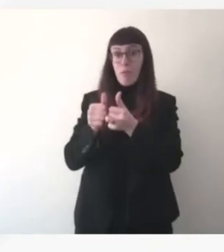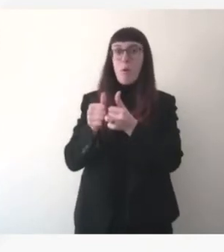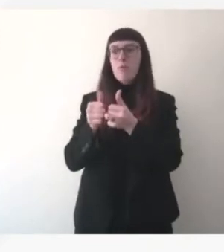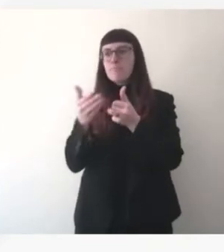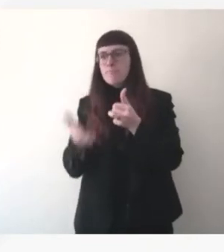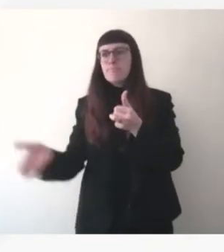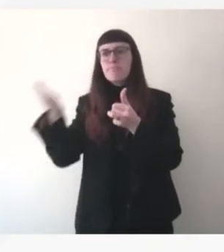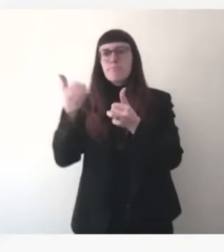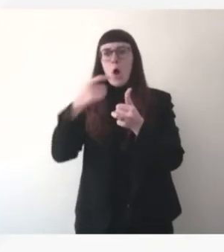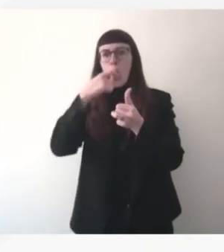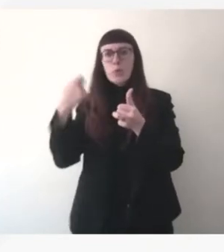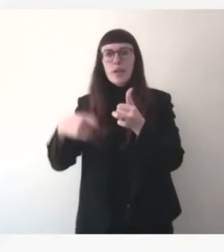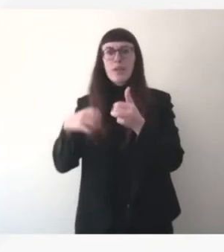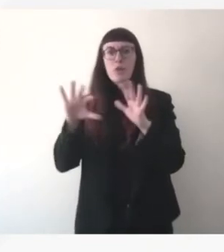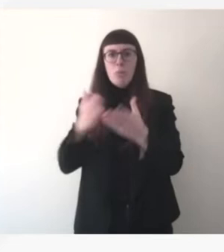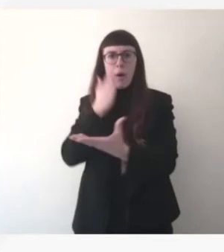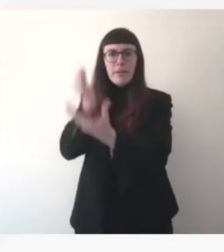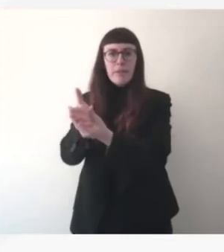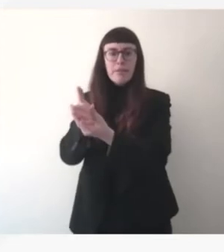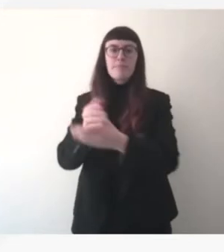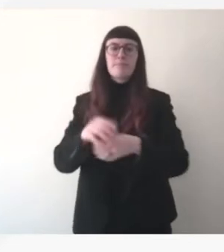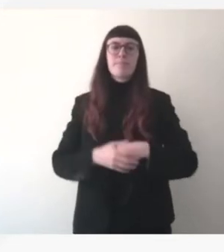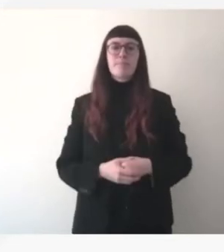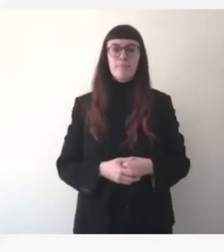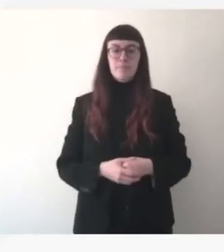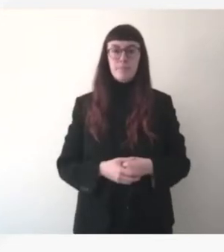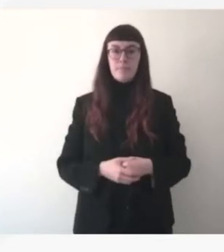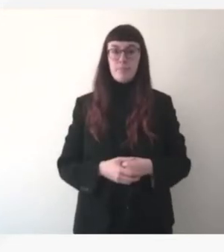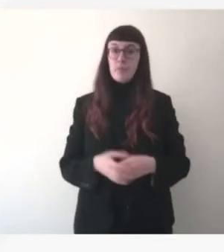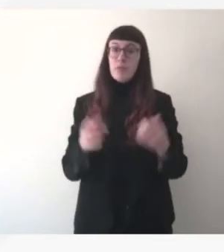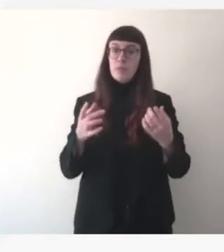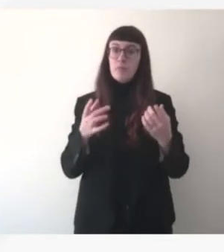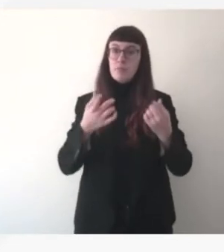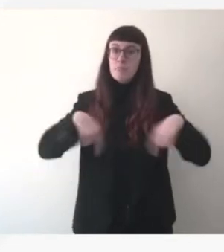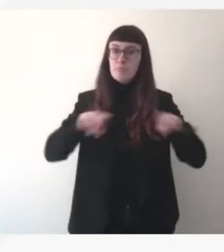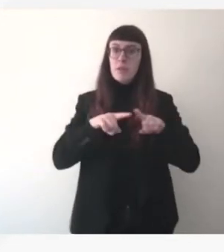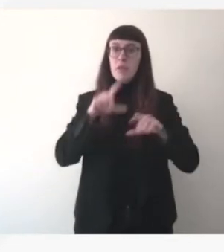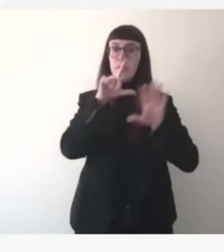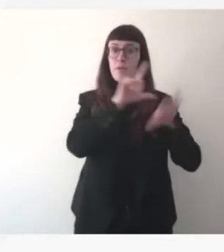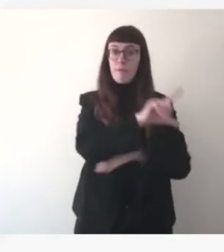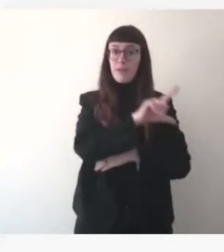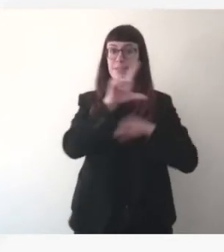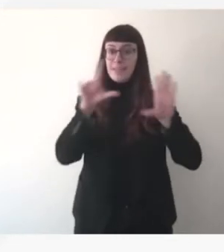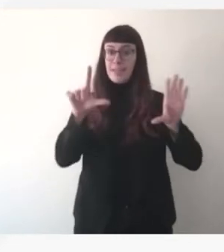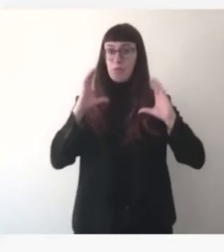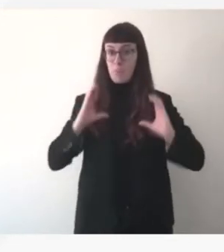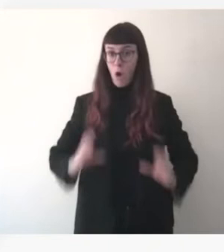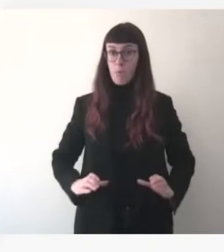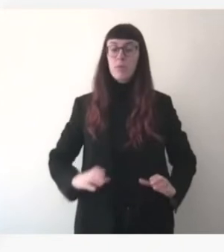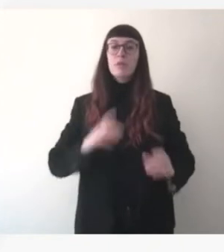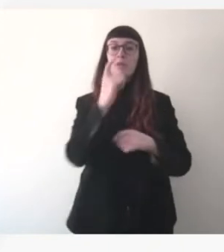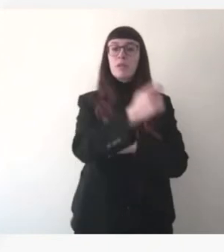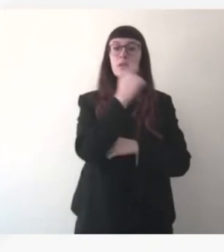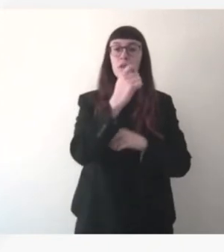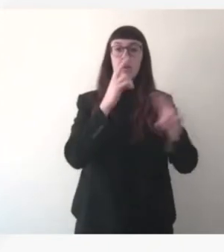dans une réunion qui a donc réuni les 27, le commissaire Breton, le directeur général de l'ANSI, le directeur